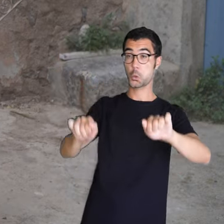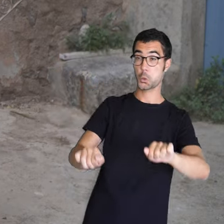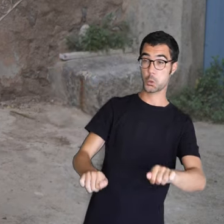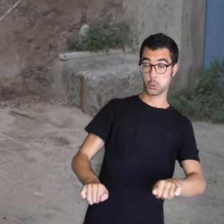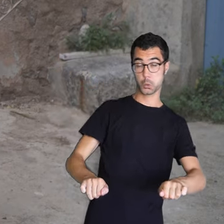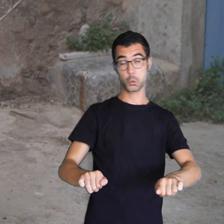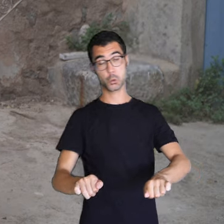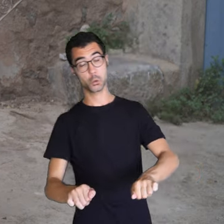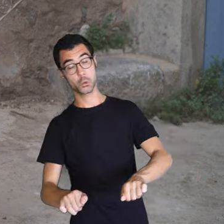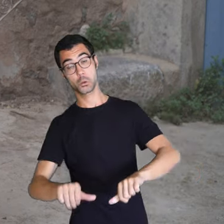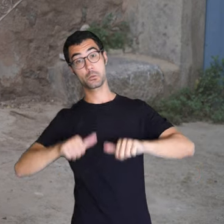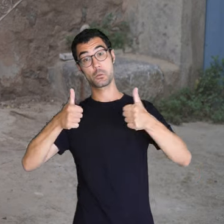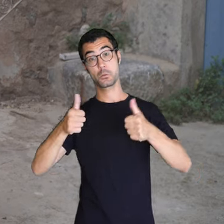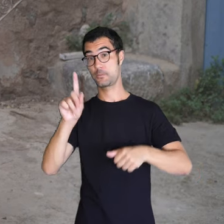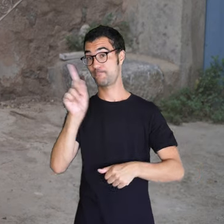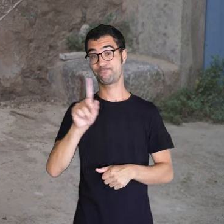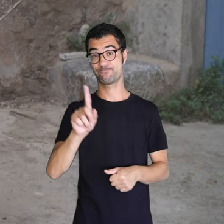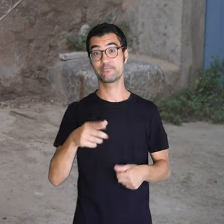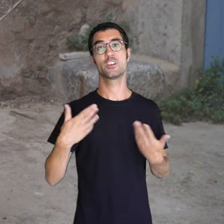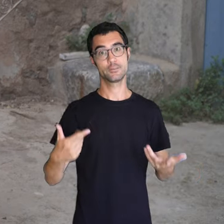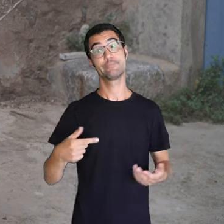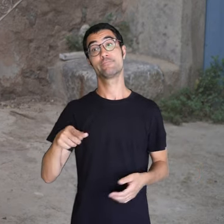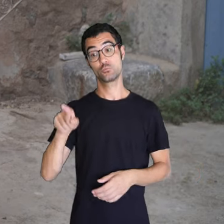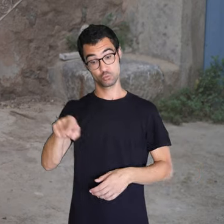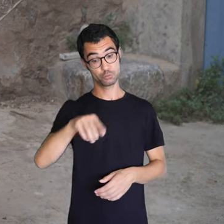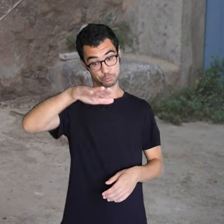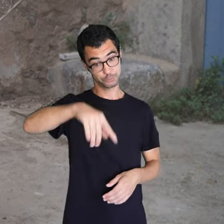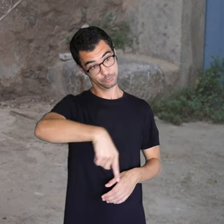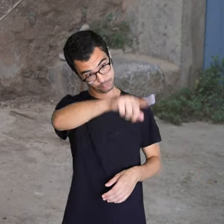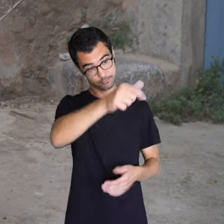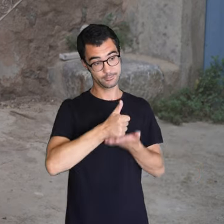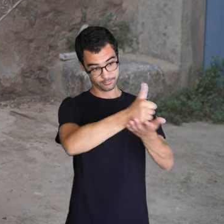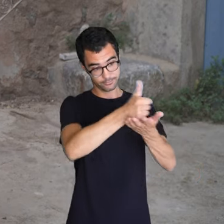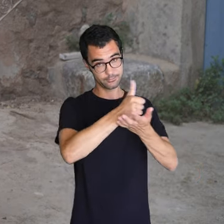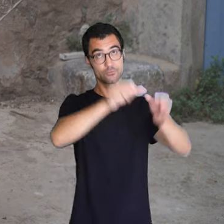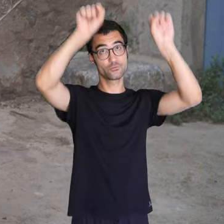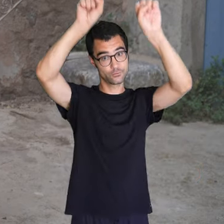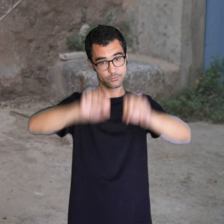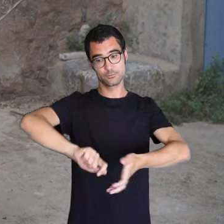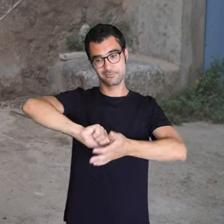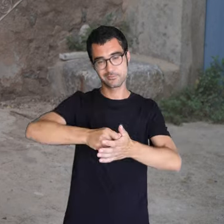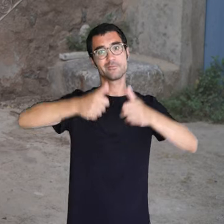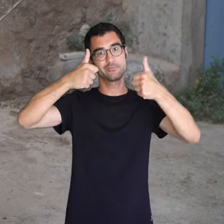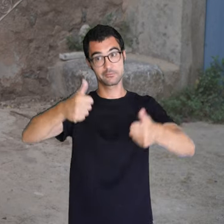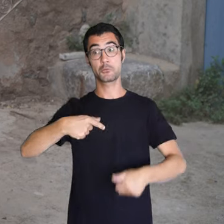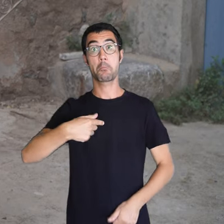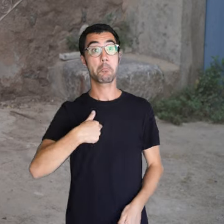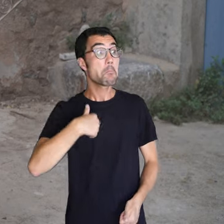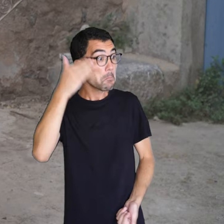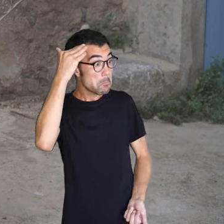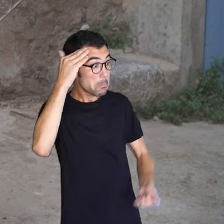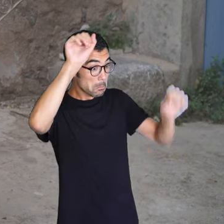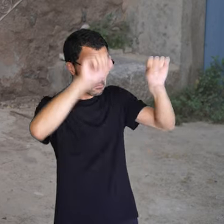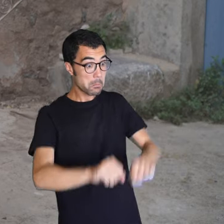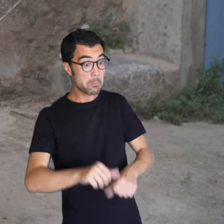va moixa perduda, se bevia un bon vi així, i tu li ajudes a tancar, perquè jo no sé si tanca bé o no tanca bé.